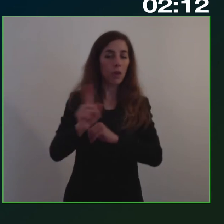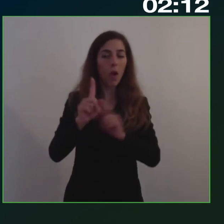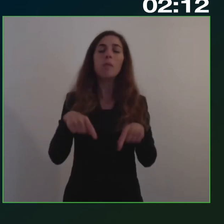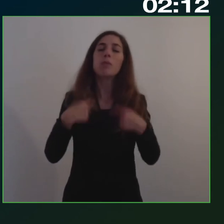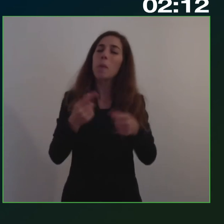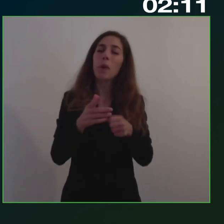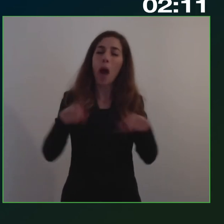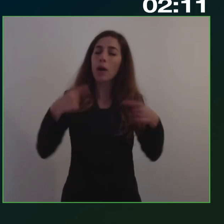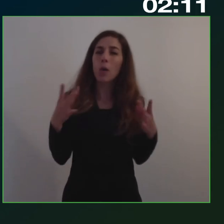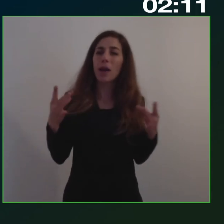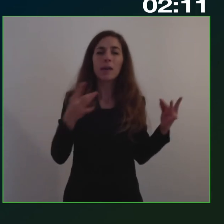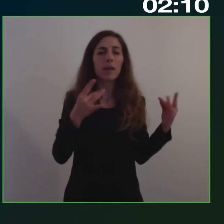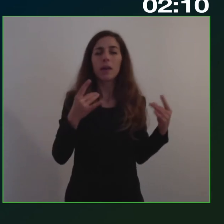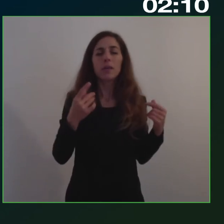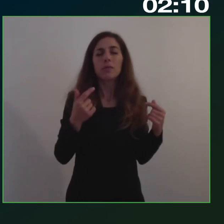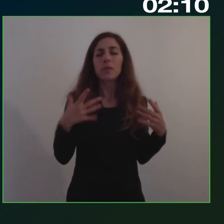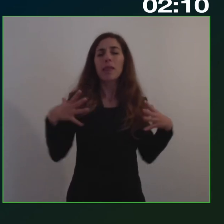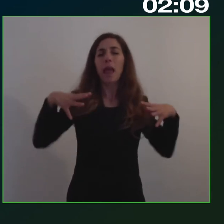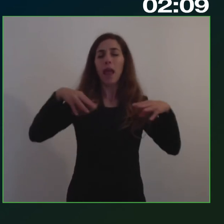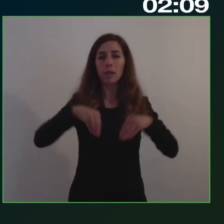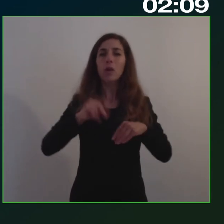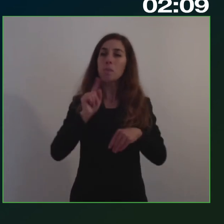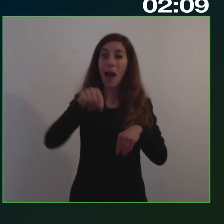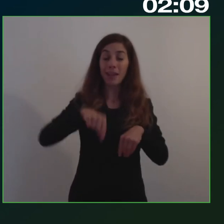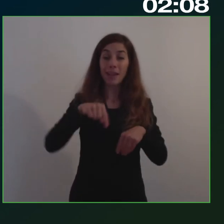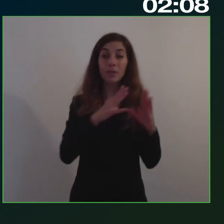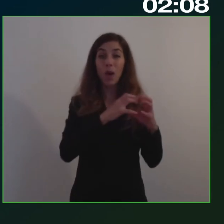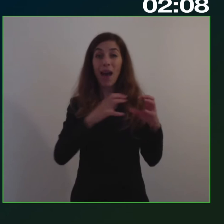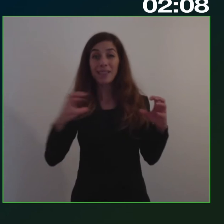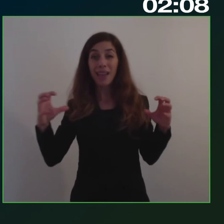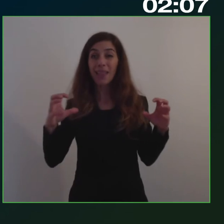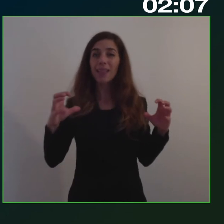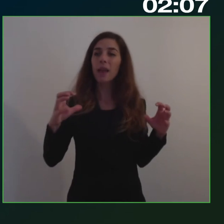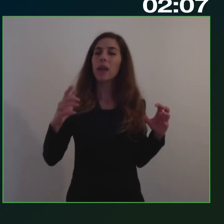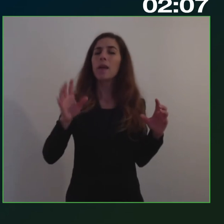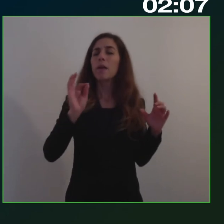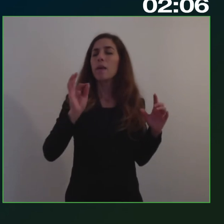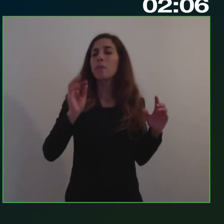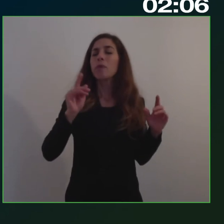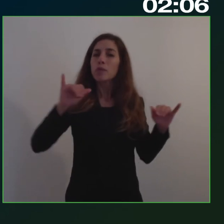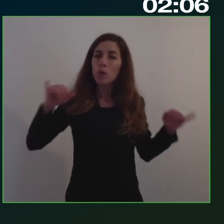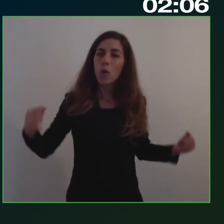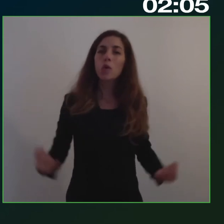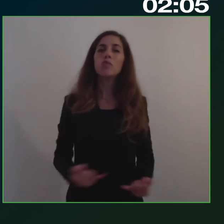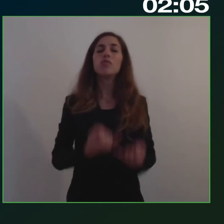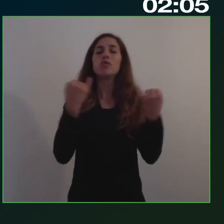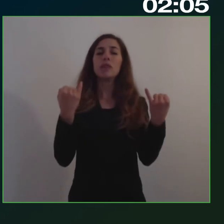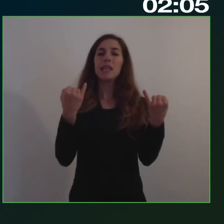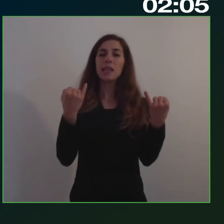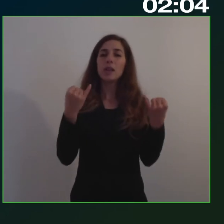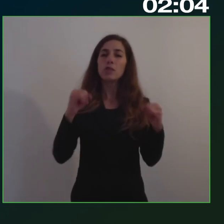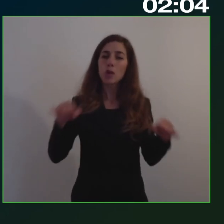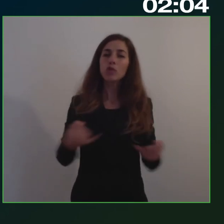aziende in maniera trasale sono uscite a resistere all'impatto economico negativo,